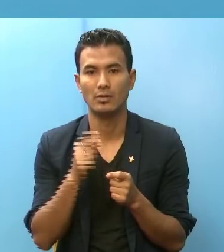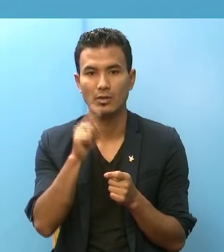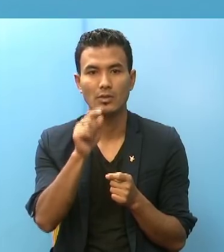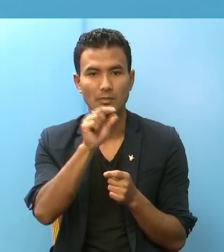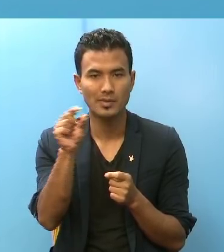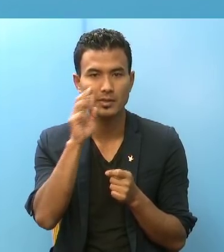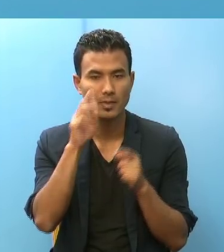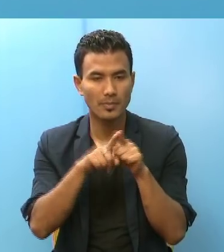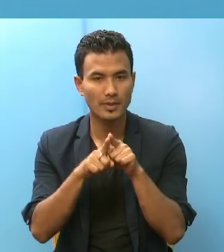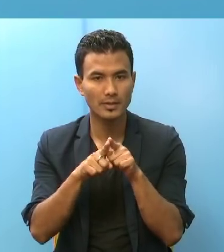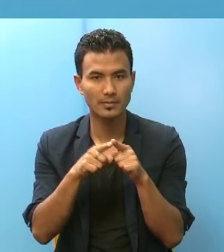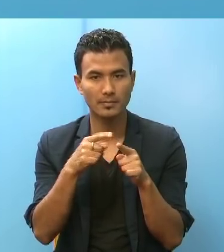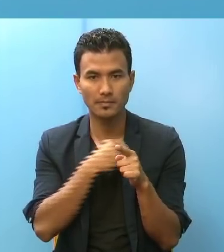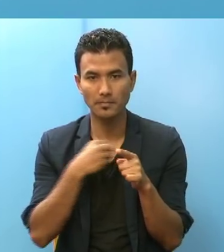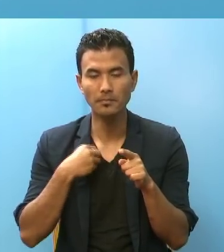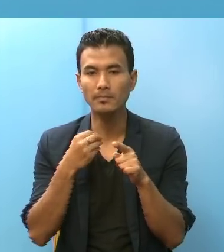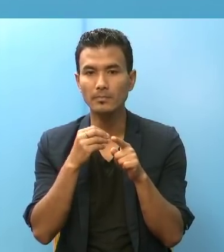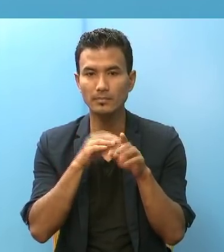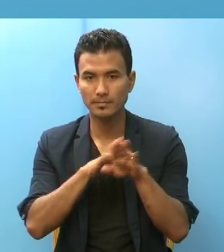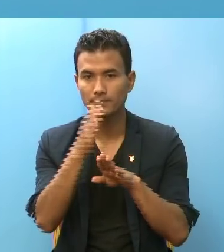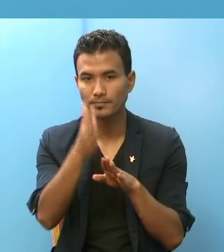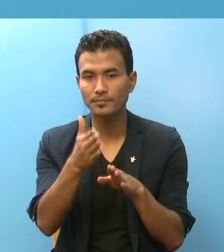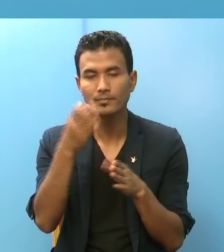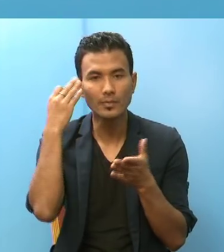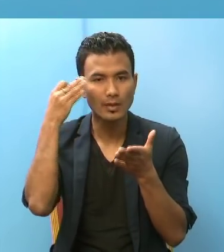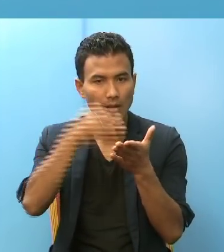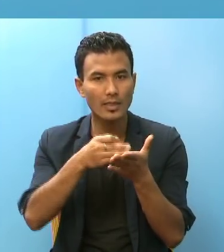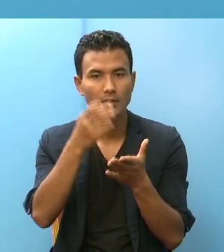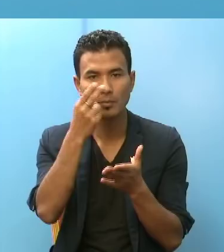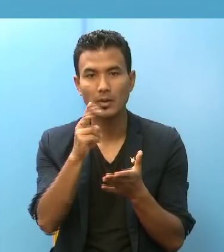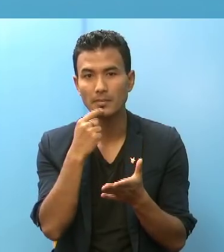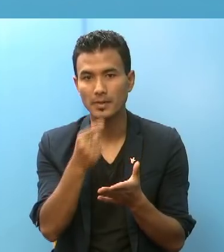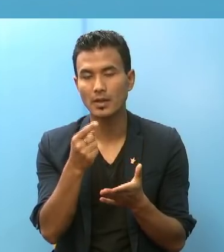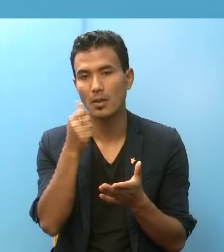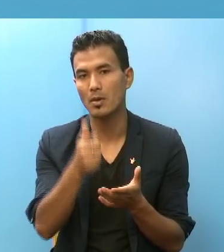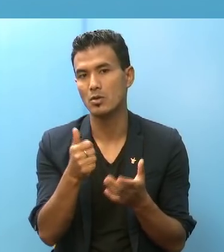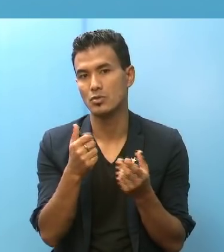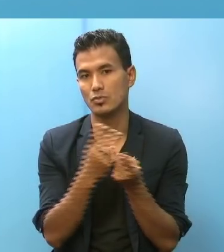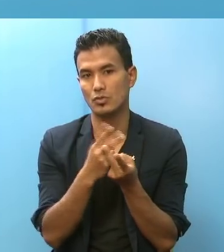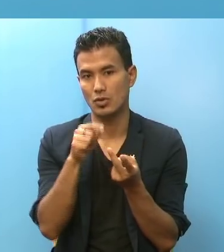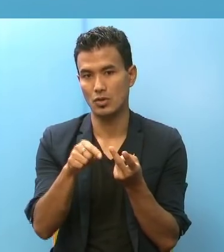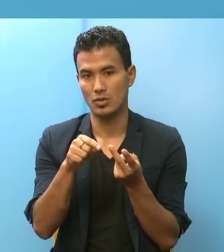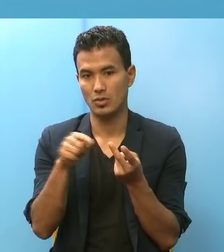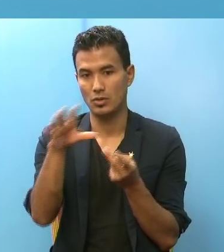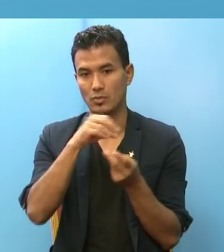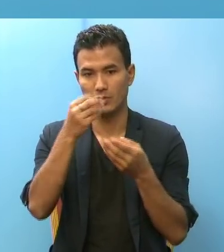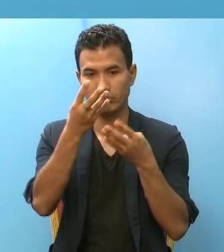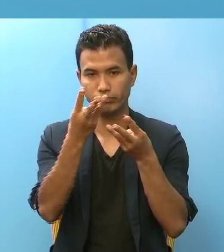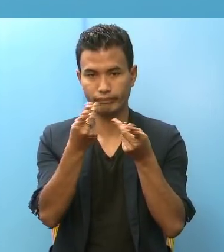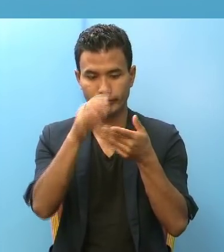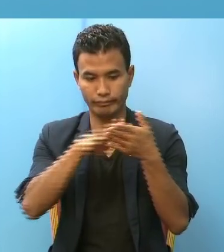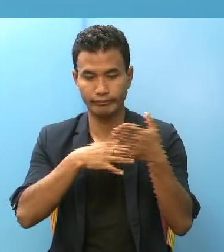त्यों तरफ अली कि ती डार्शाव यहले पन ध्यान दिनुभाय बने यहला यहला चाहिए अब भनुन अब डार्शाव जुन आएले सब देटाव